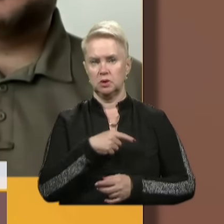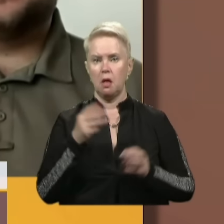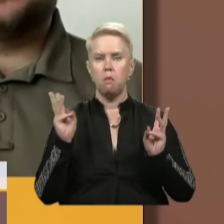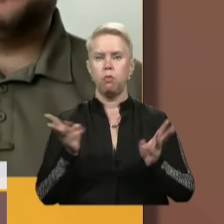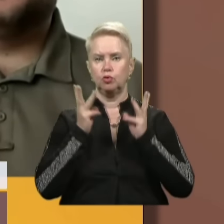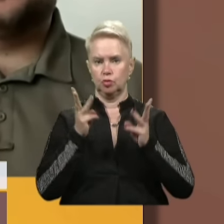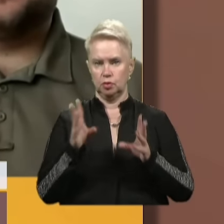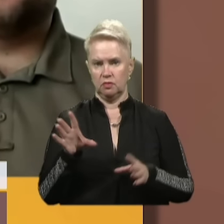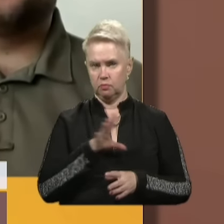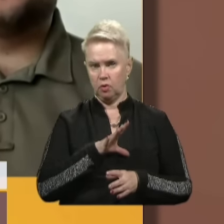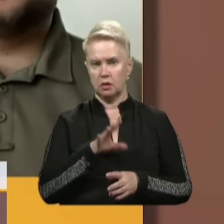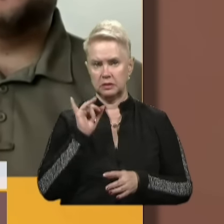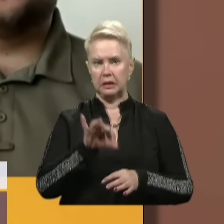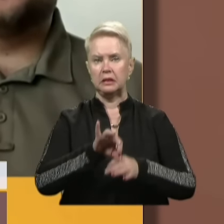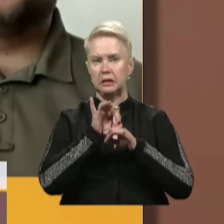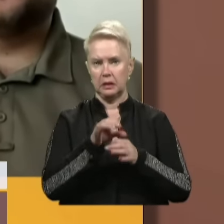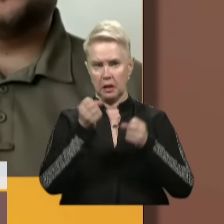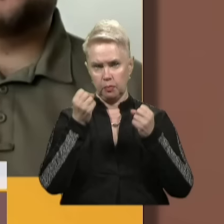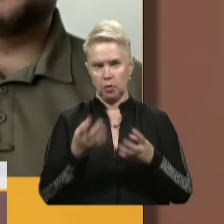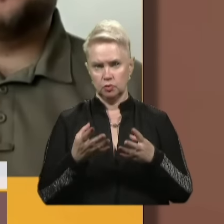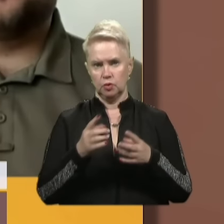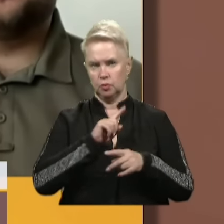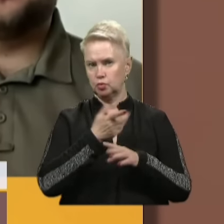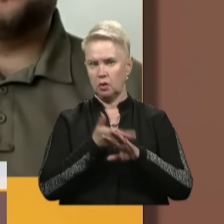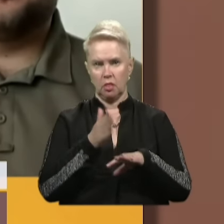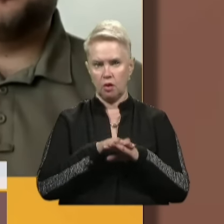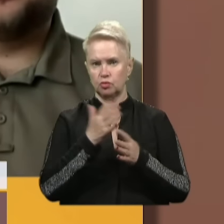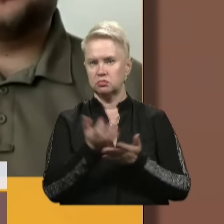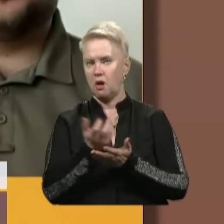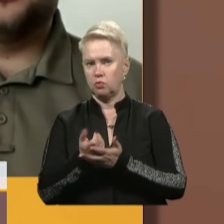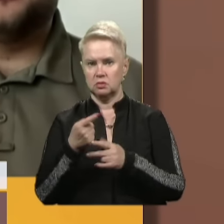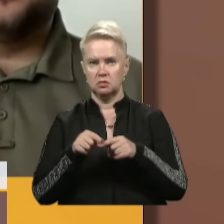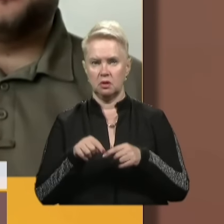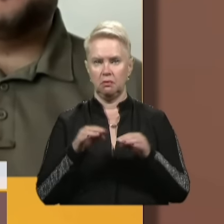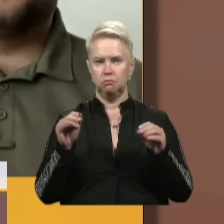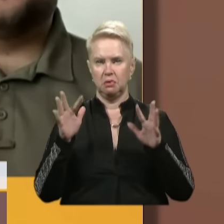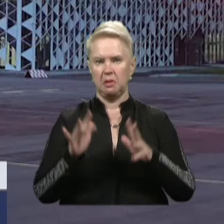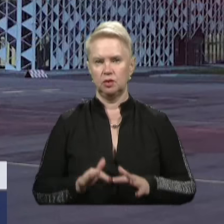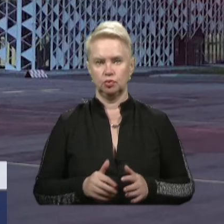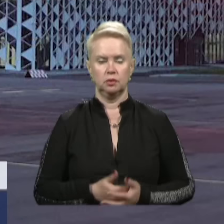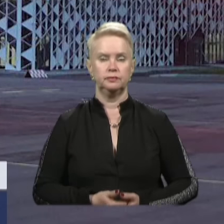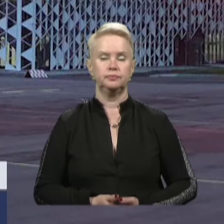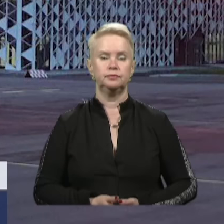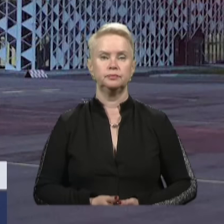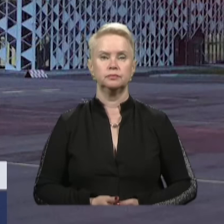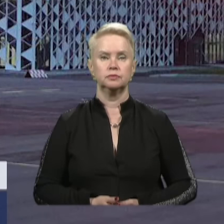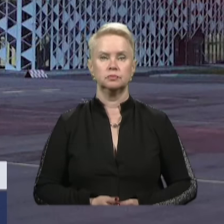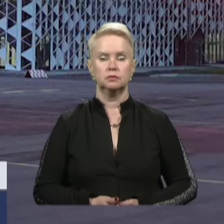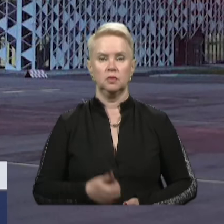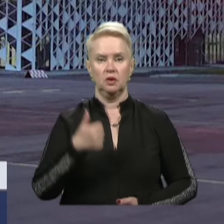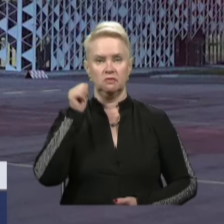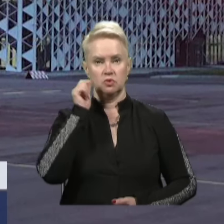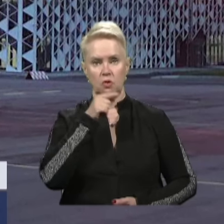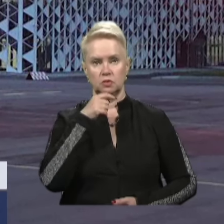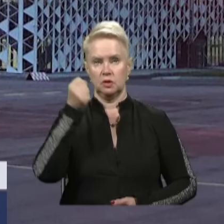пожежа відбулася, і тіла просто дуже тяжко знаходити на цьому попелище. Вчора